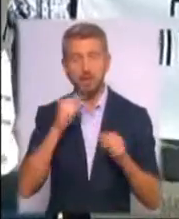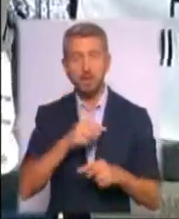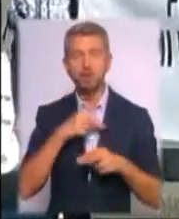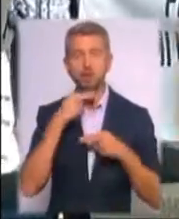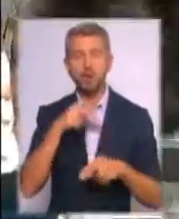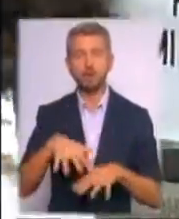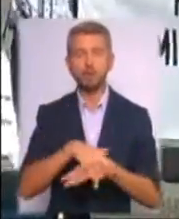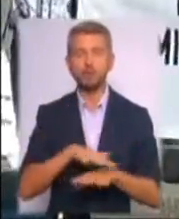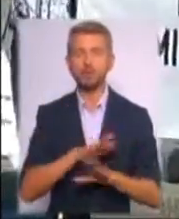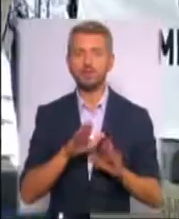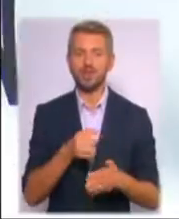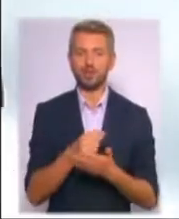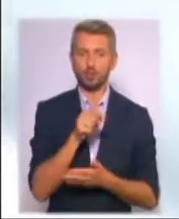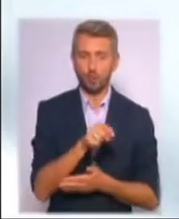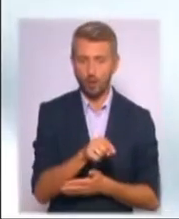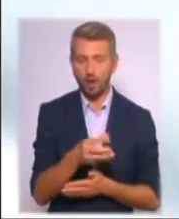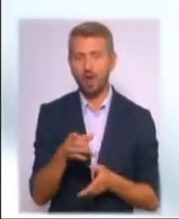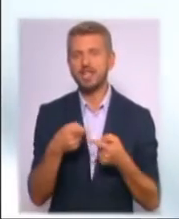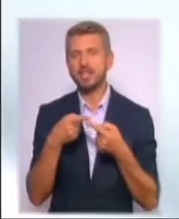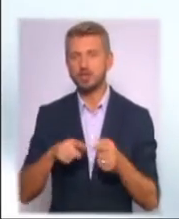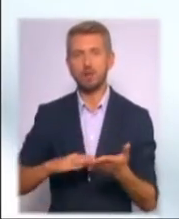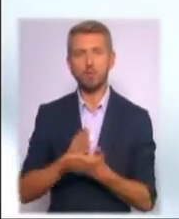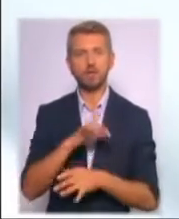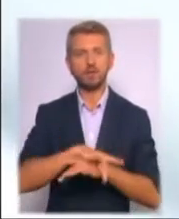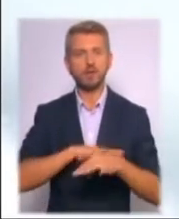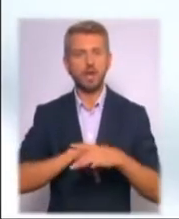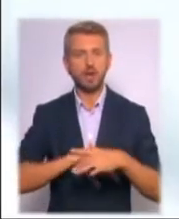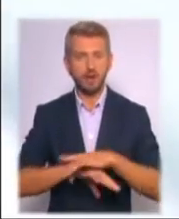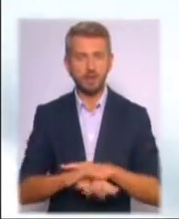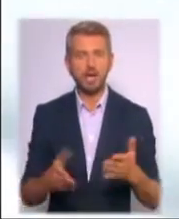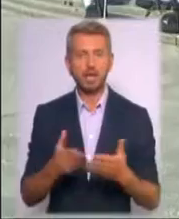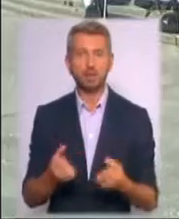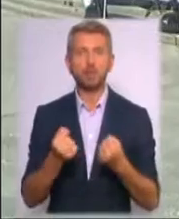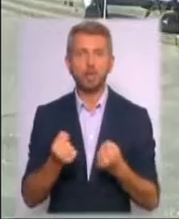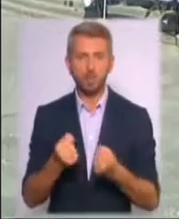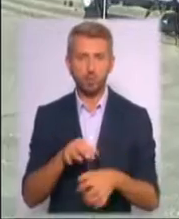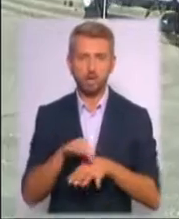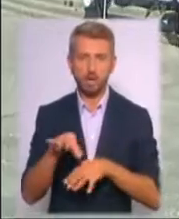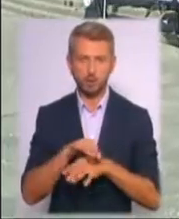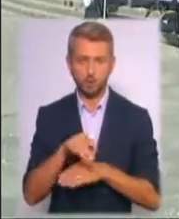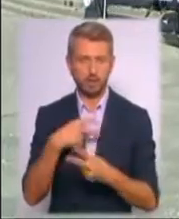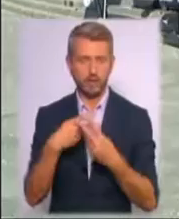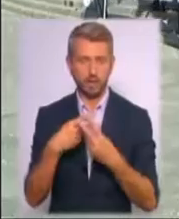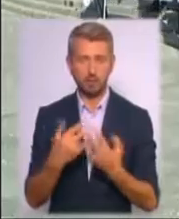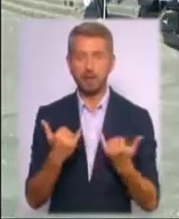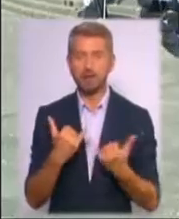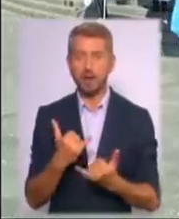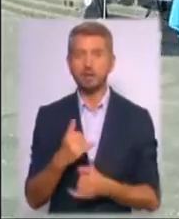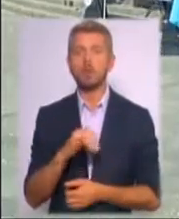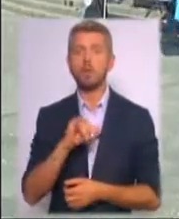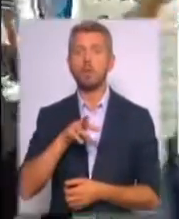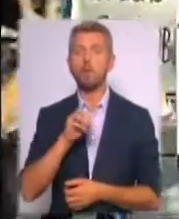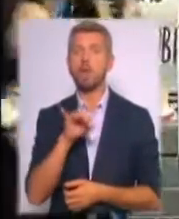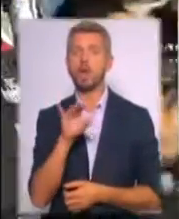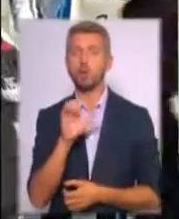Ульмерова, а й до інших політв'язнів, котрих неправомірно утримують та катують за ґратами. Зараз Ельмі Умеров перебуває у російській